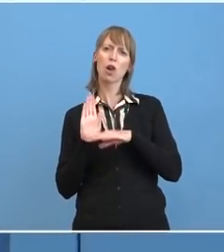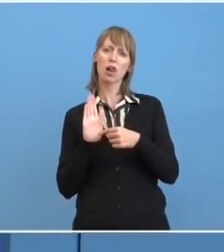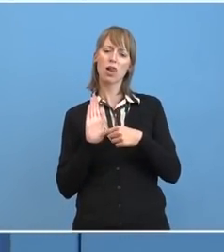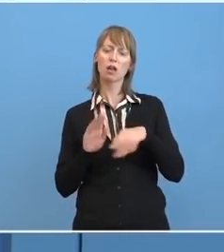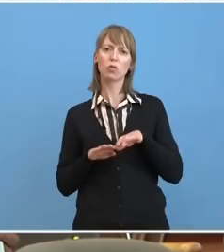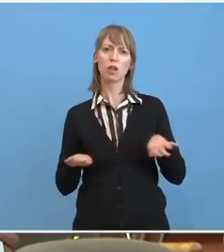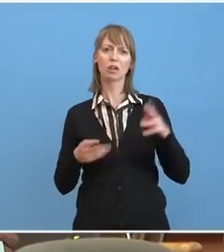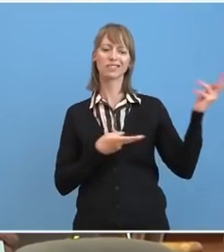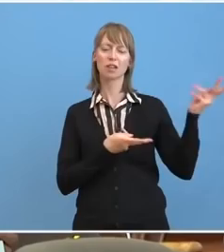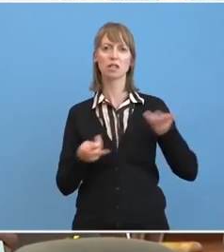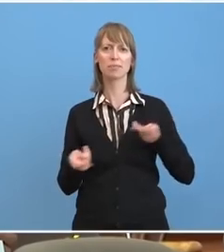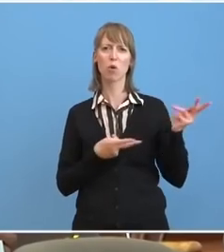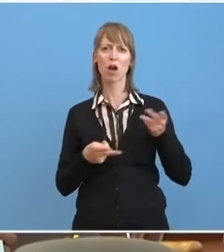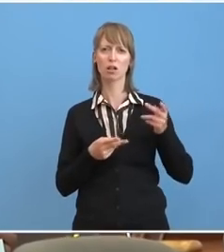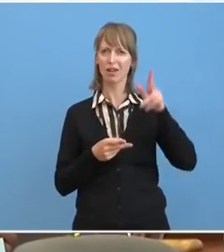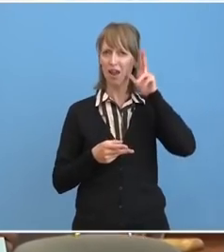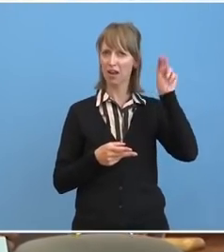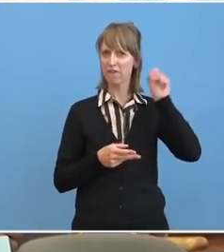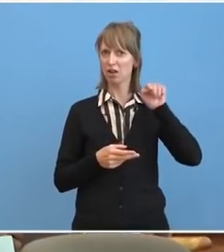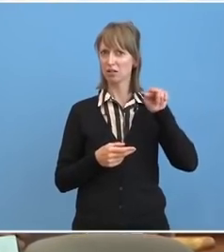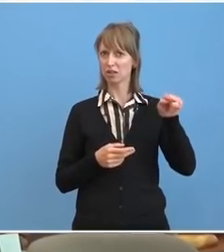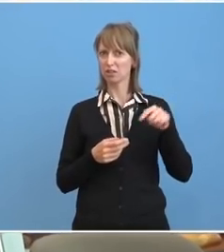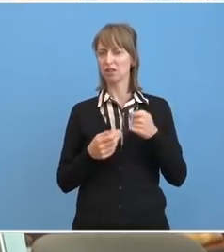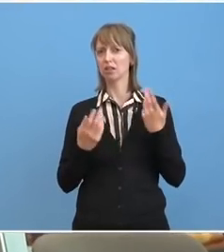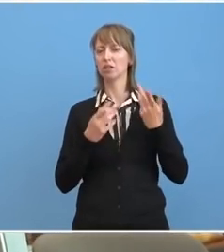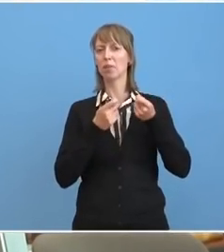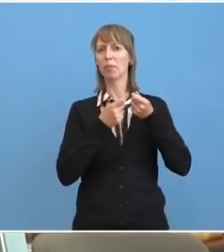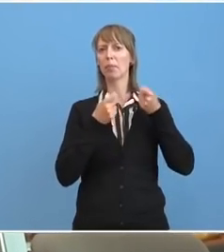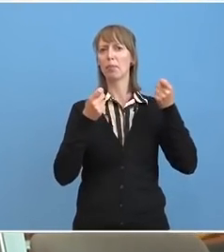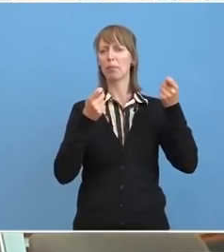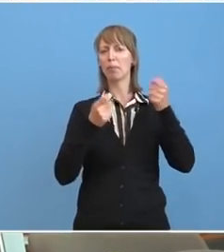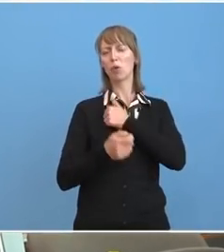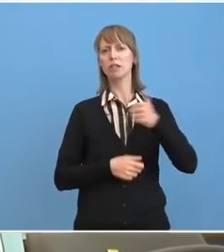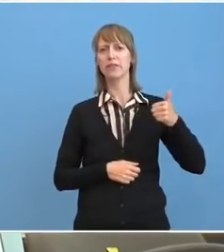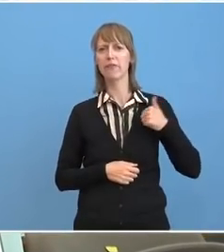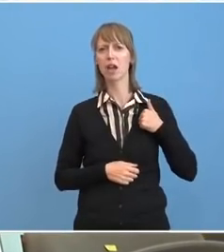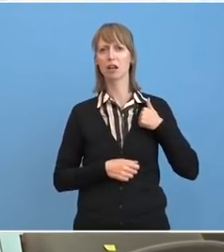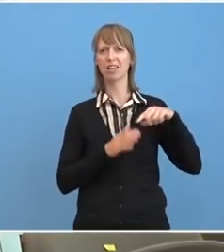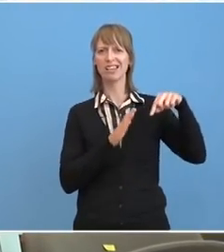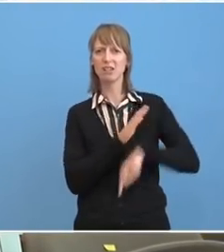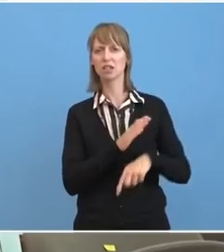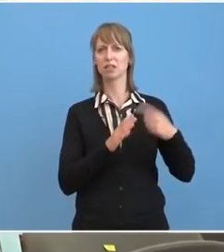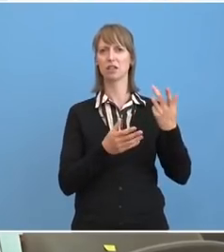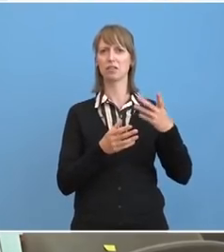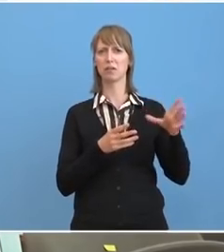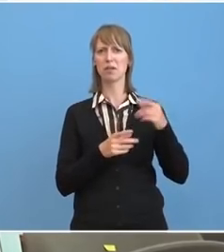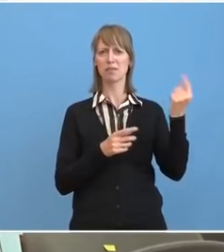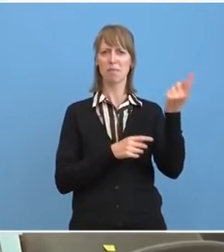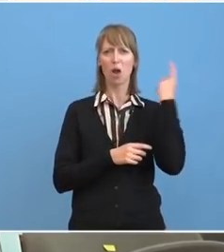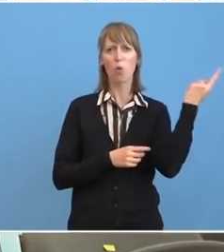das Transport von Herrn Nawalny im Bundeswehrintensivtransporter, begleitet von schwarzen Limousinen mit Blaulicht